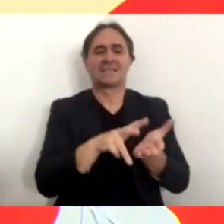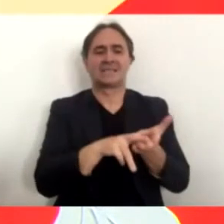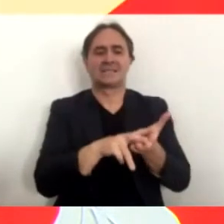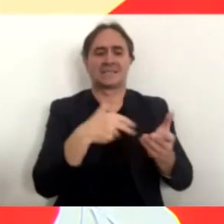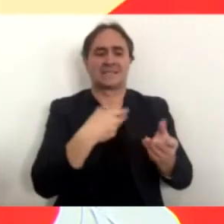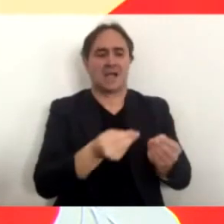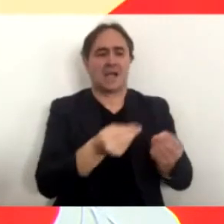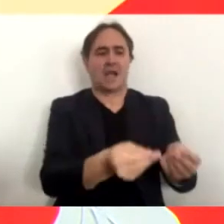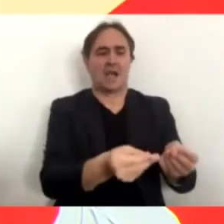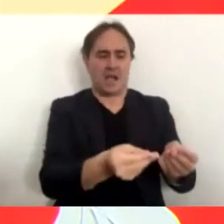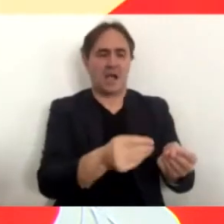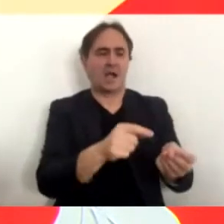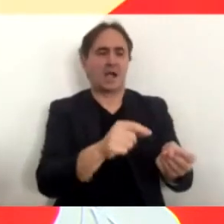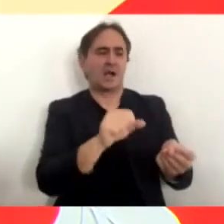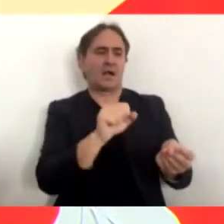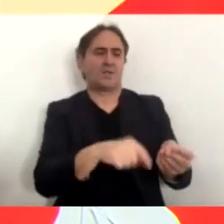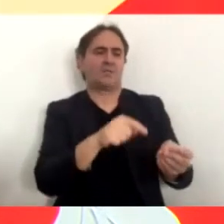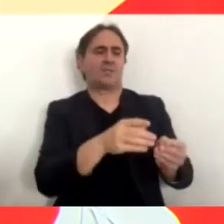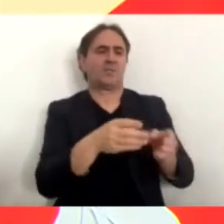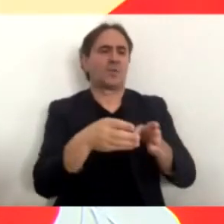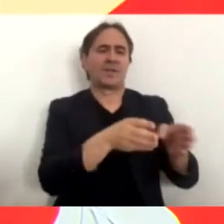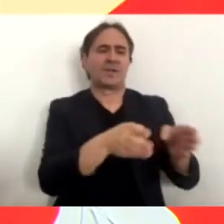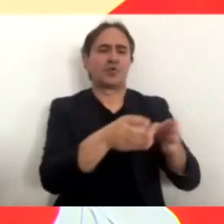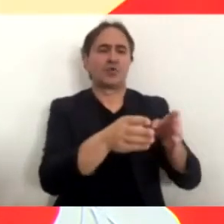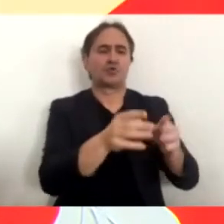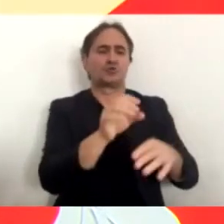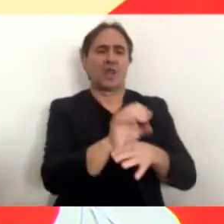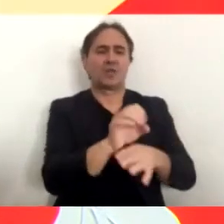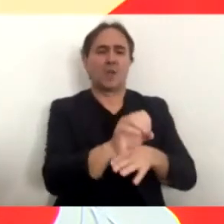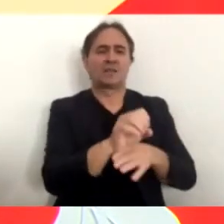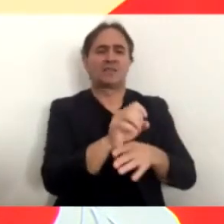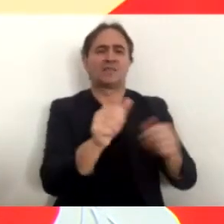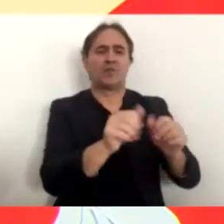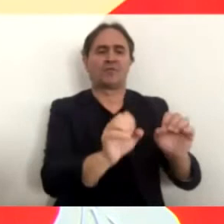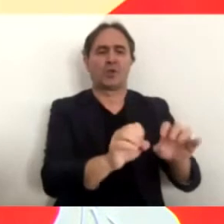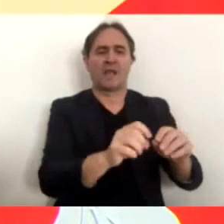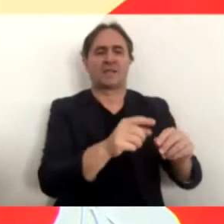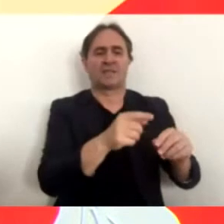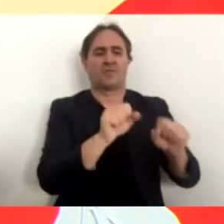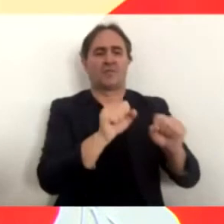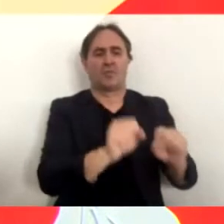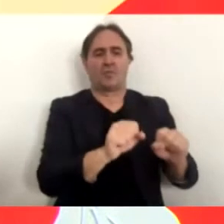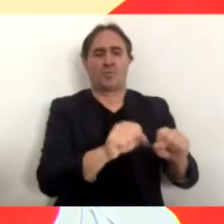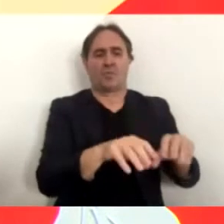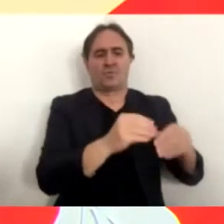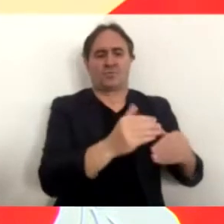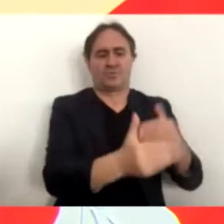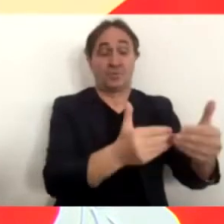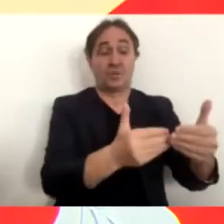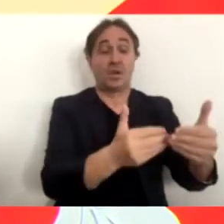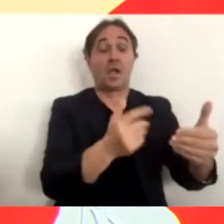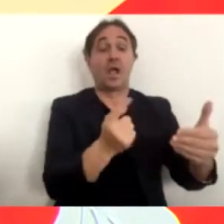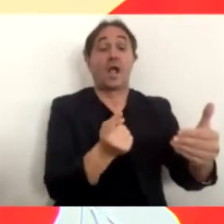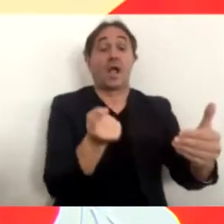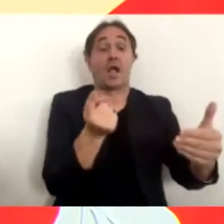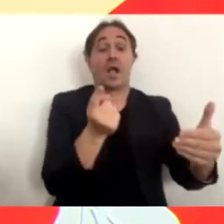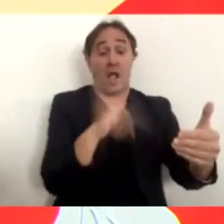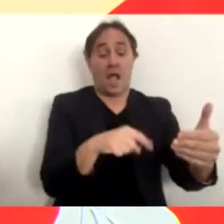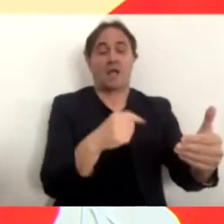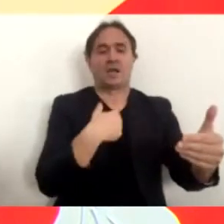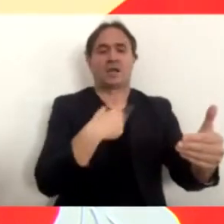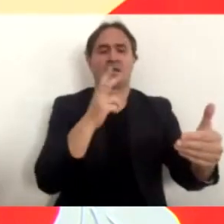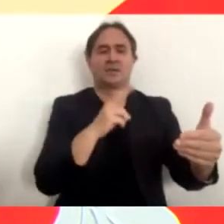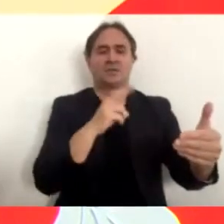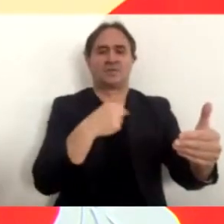socialità dei percorsi educativi o formativi sia anche per ridurre ulteriormente la circolazione